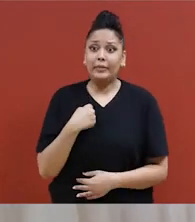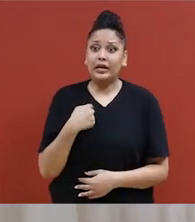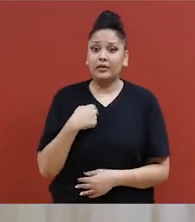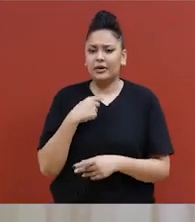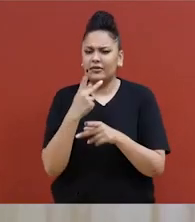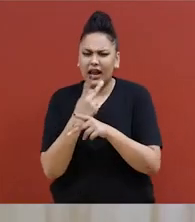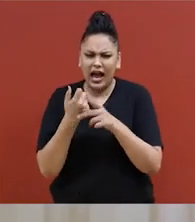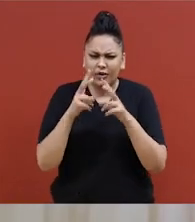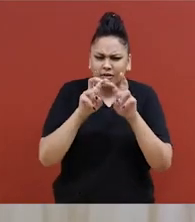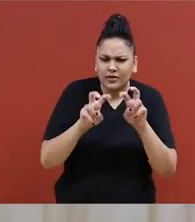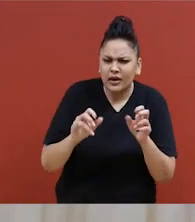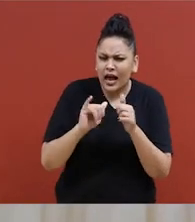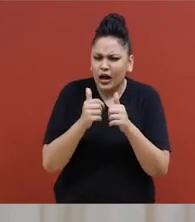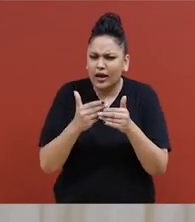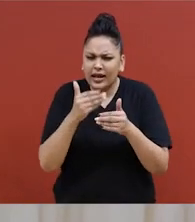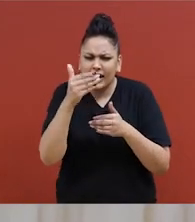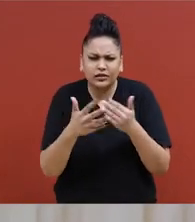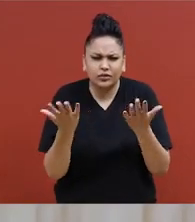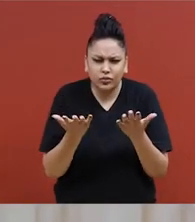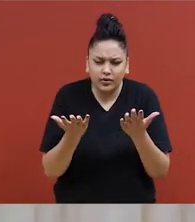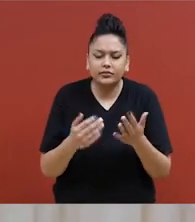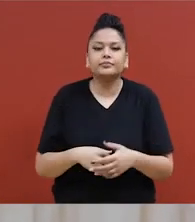décider ce que je vais faire par la suite.